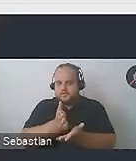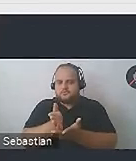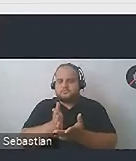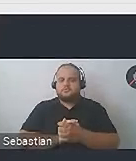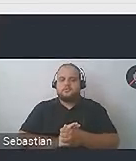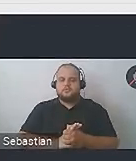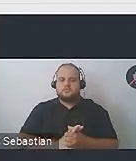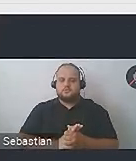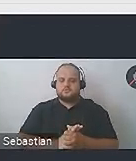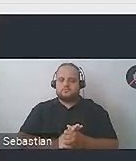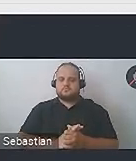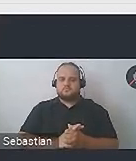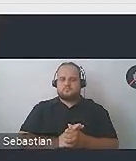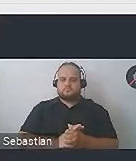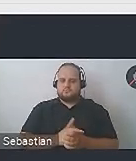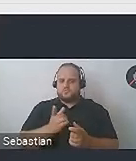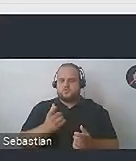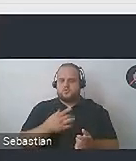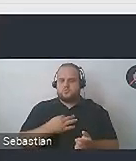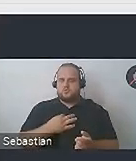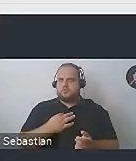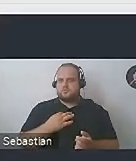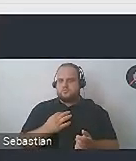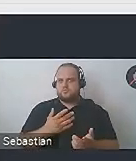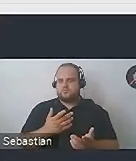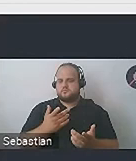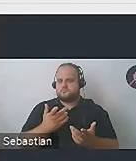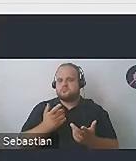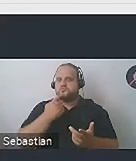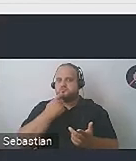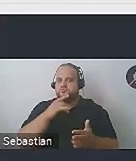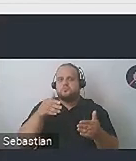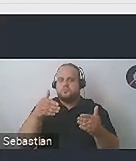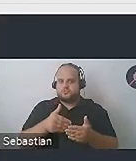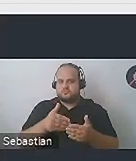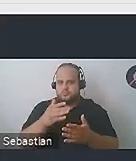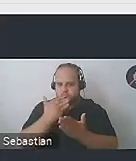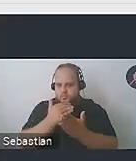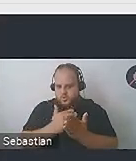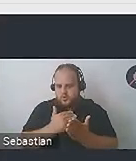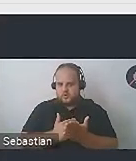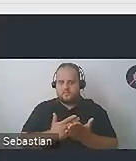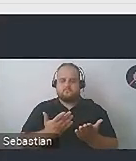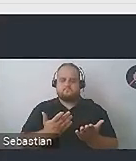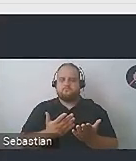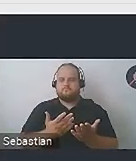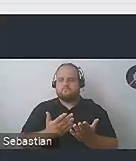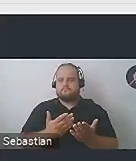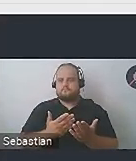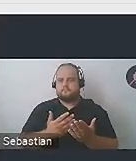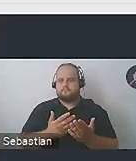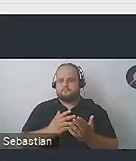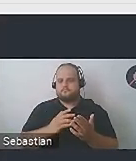jest dowolne narzędzie. Może to być urządzenie, ale może to być oprogramowanie, a może być to po prostu jakaś